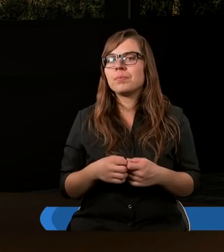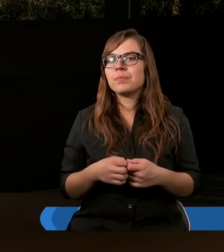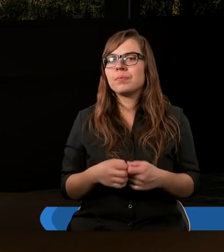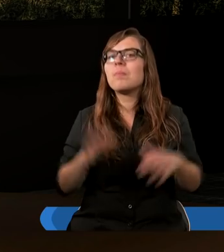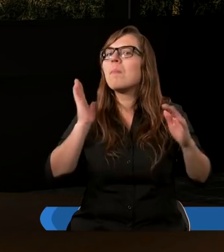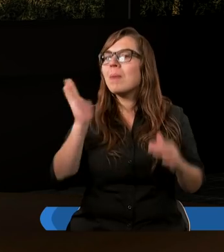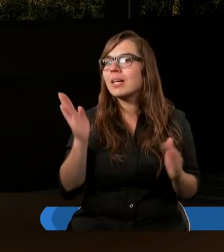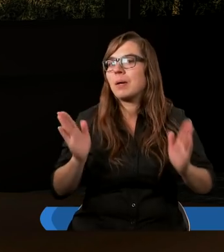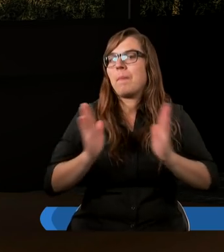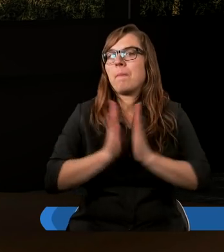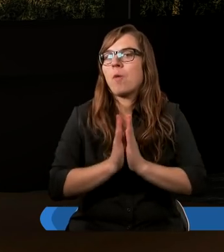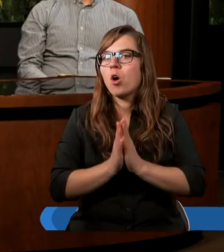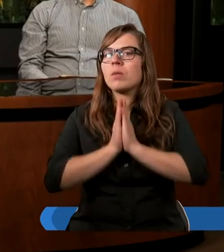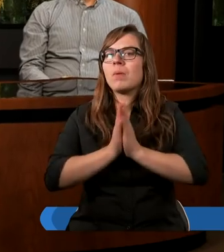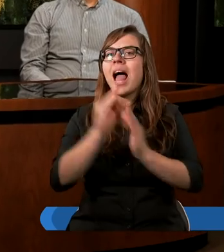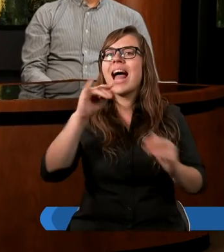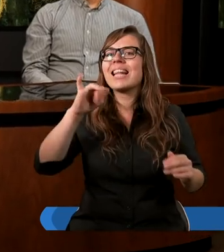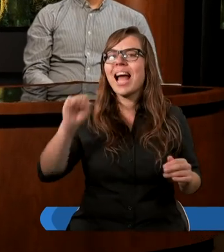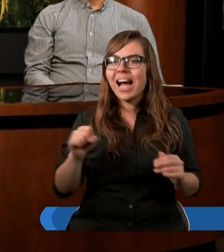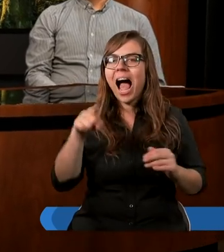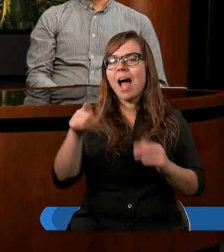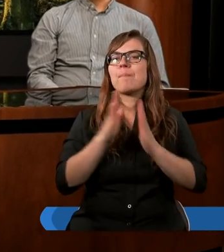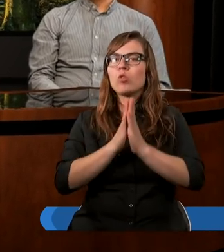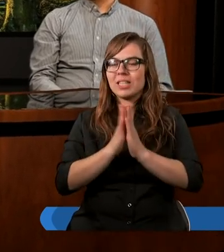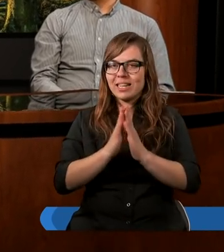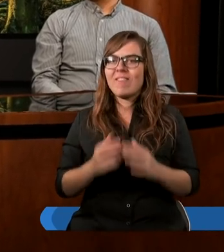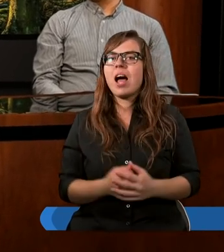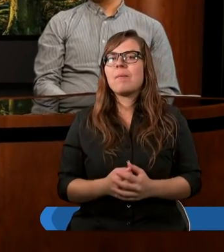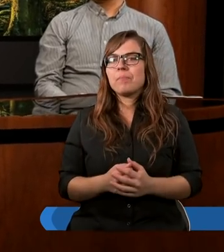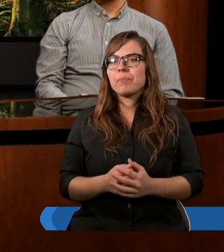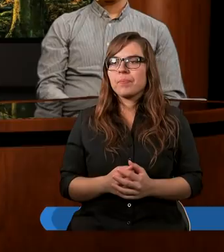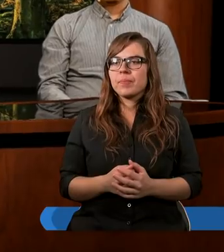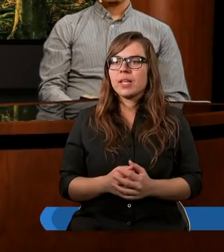będziemy się modlić i proszę Estery o modlitwę końcową.